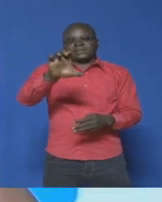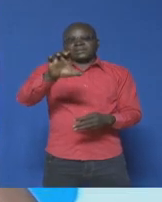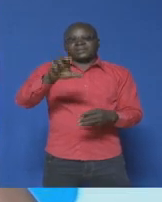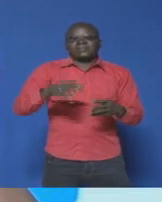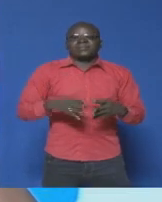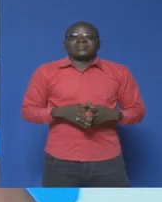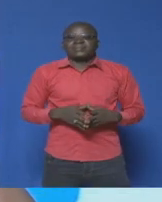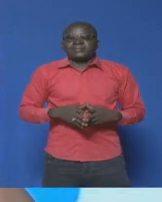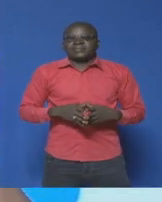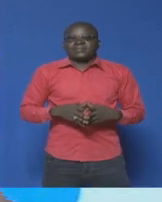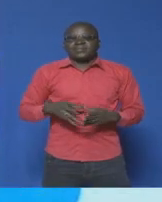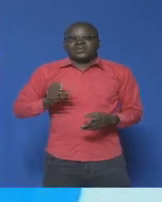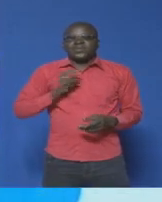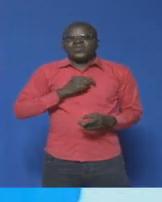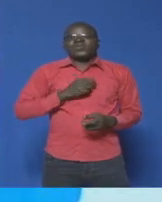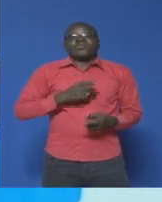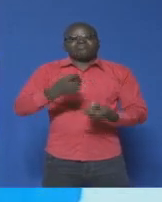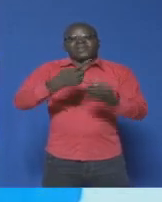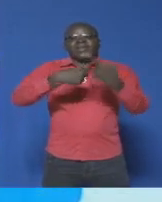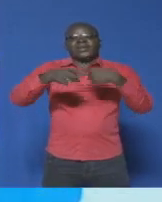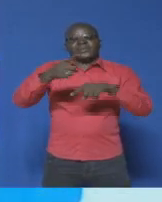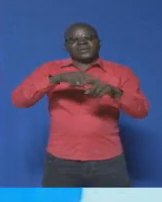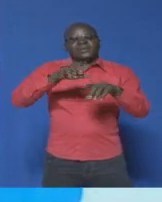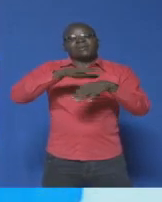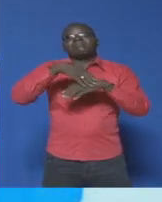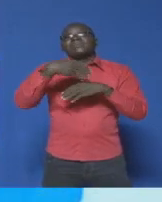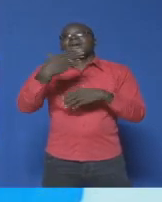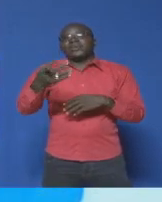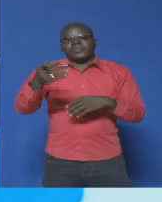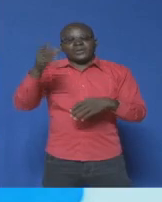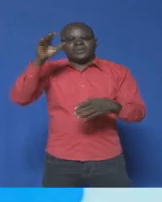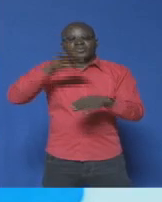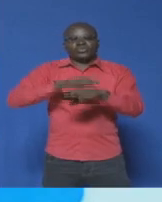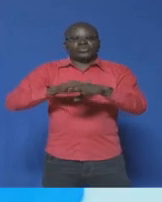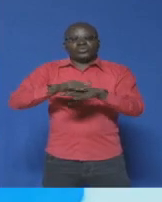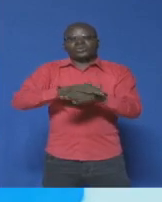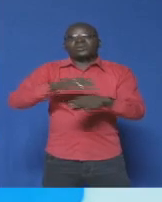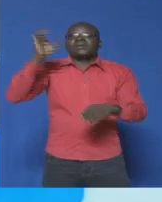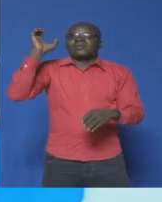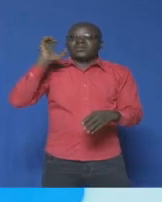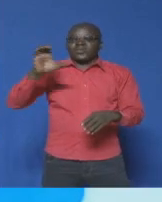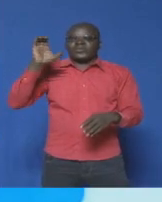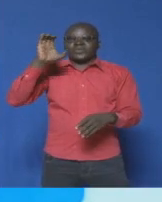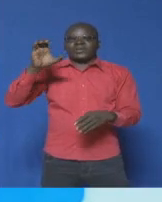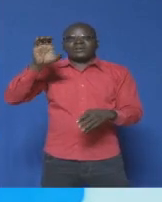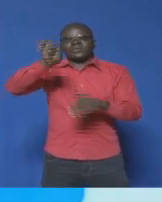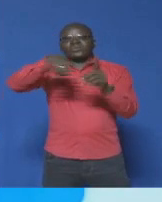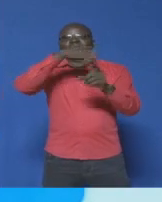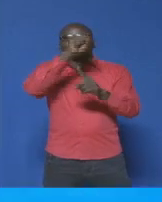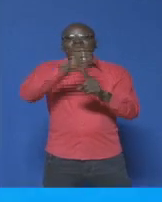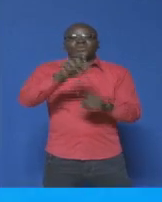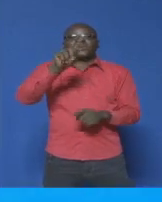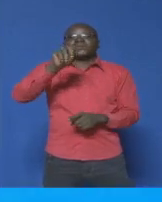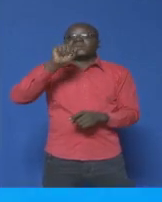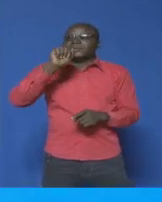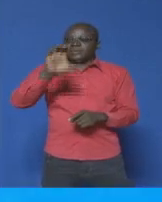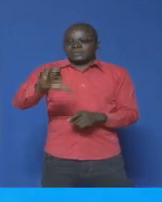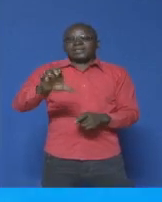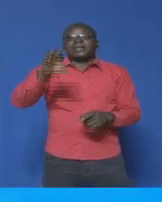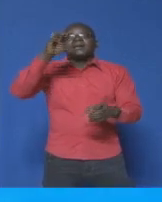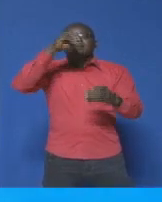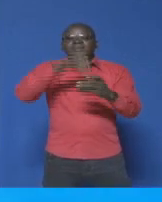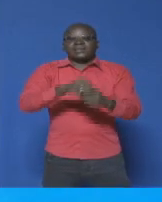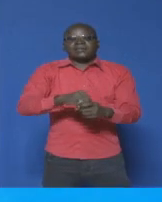Nous reviendrons plus largement sur cette 7e conférence au sommet du TAC dans nos prochaines